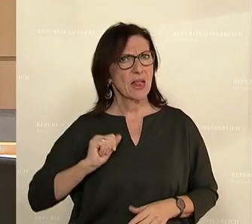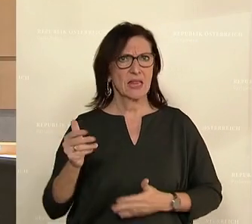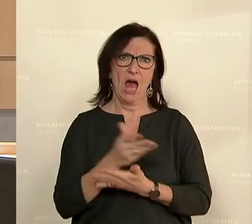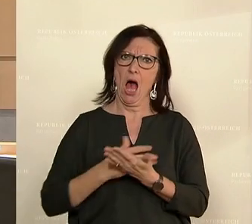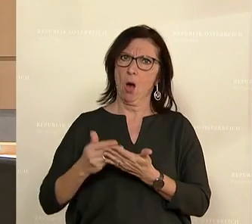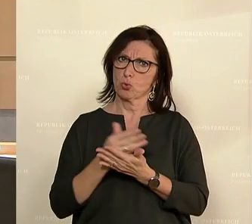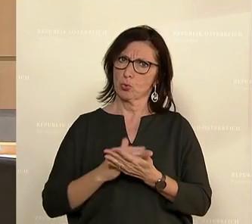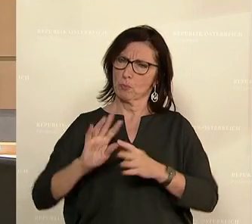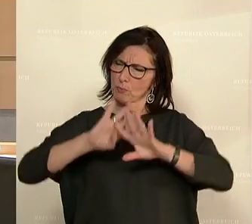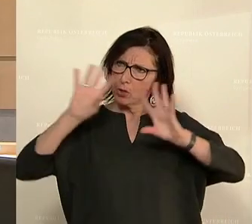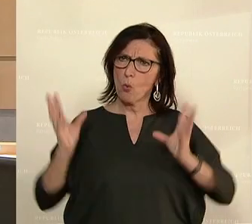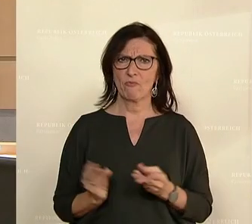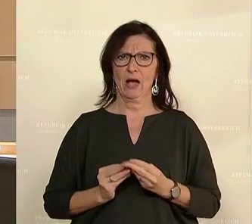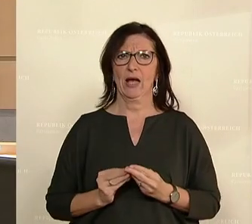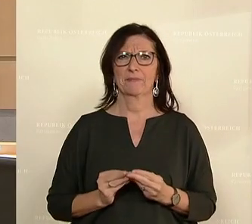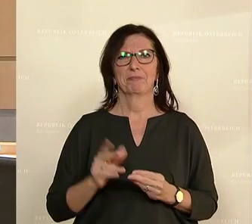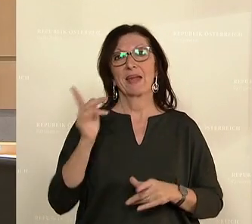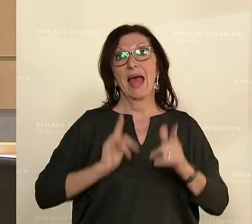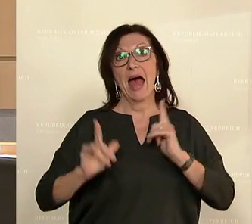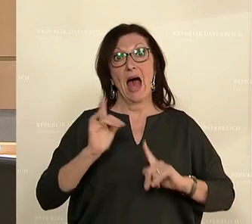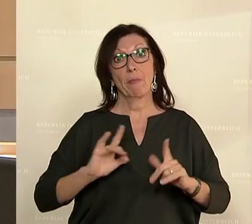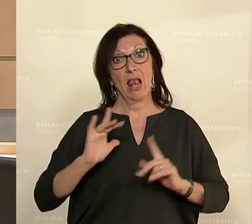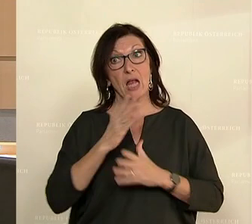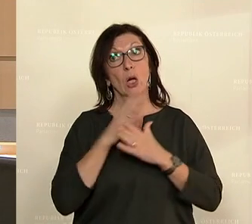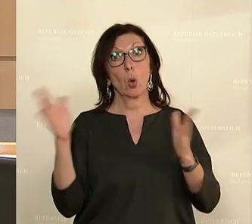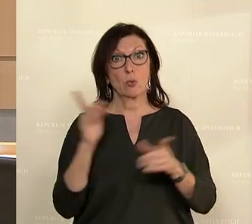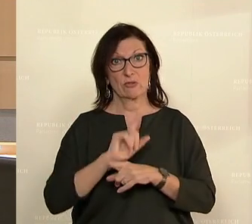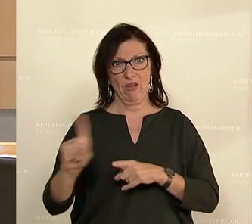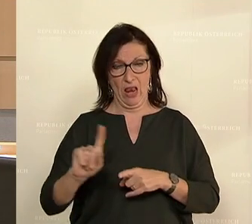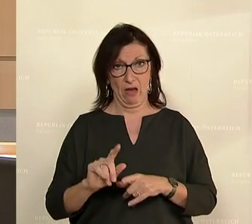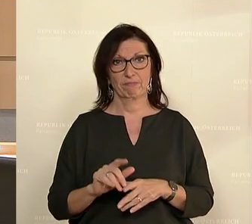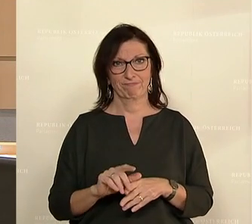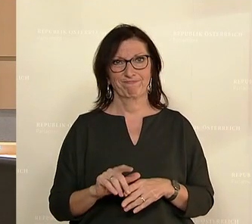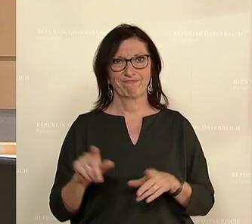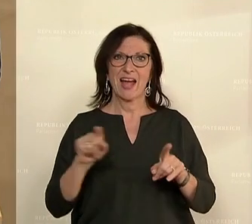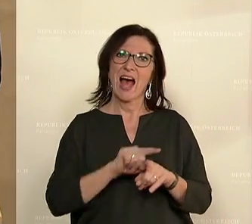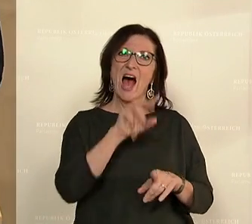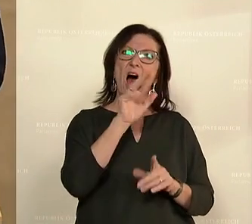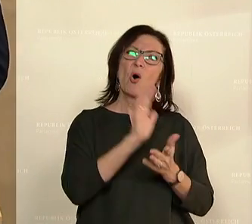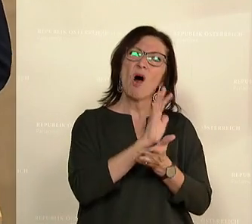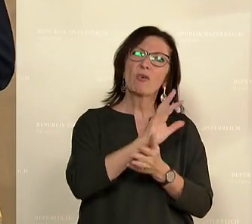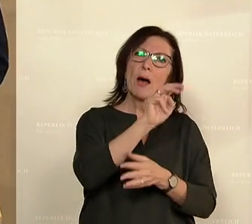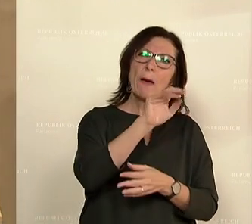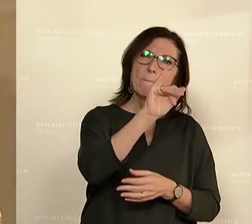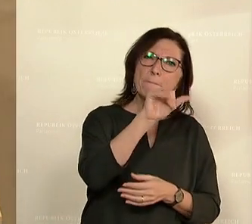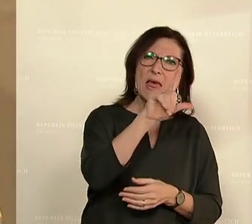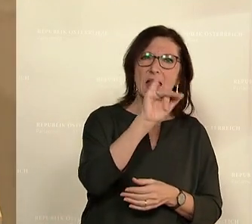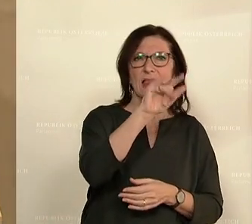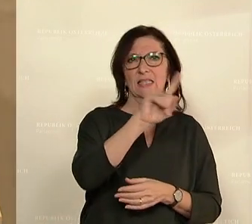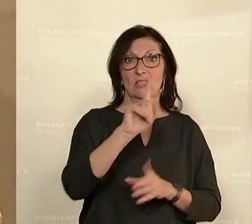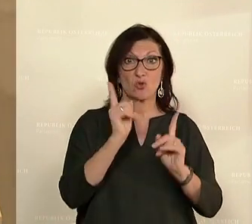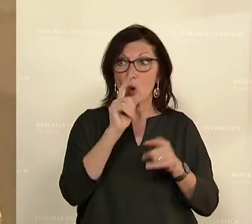dazu. Und da war es leider Gottes ein Kardinalfehler, auch aus der Sicht der Milizaufgaben und der Milizgewinnung im österreichischen